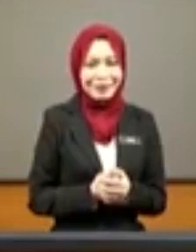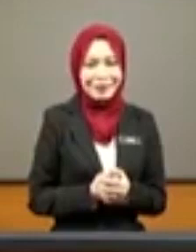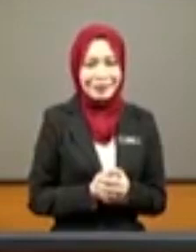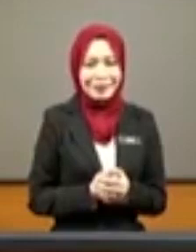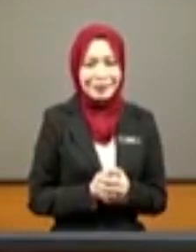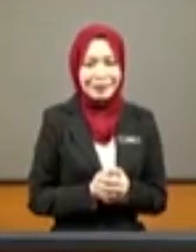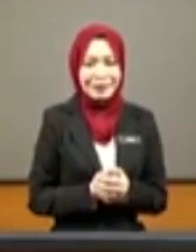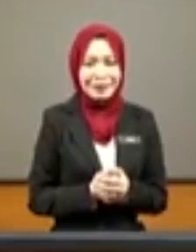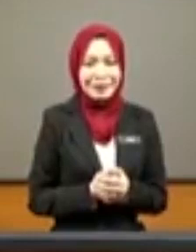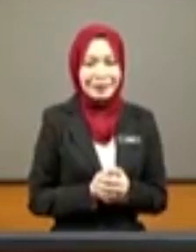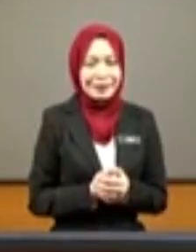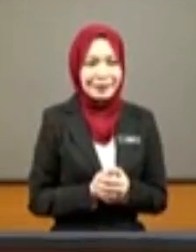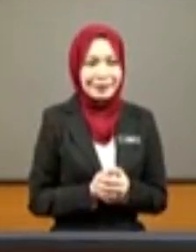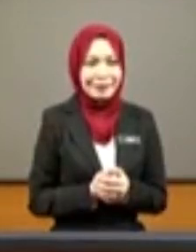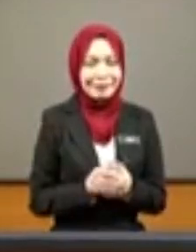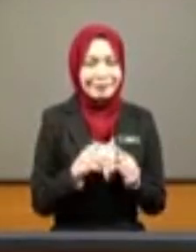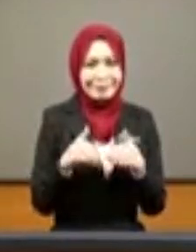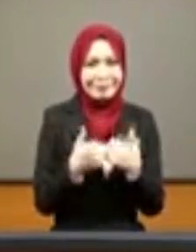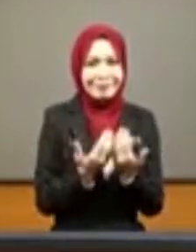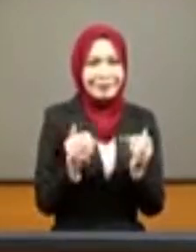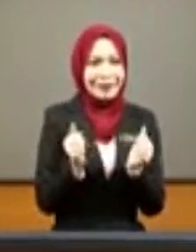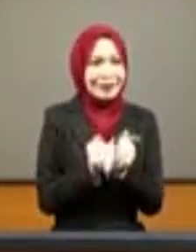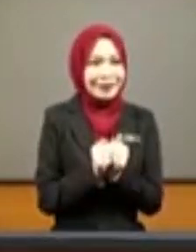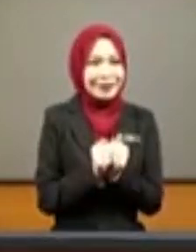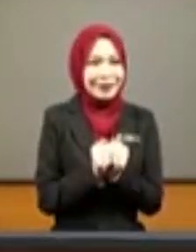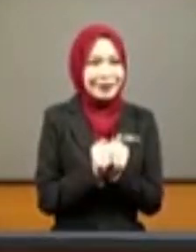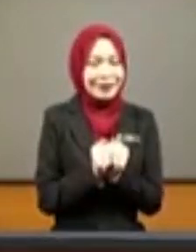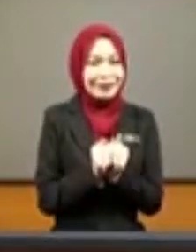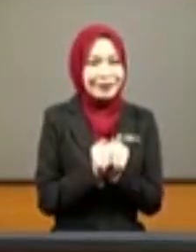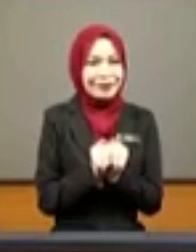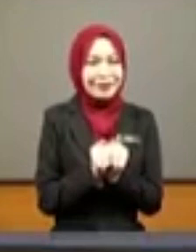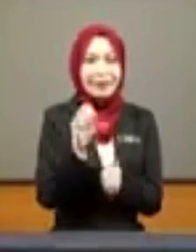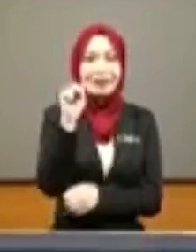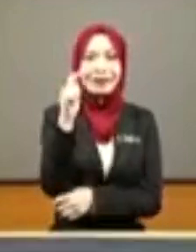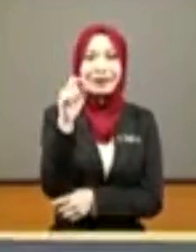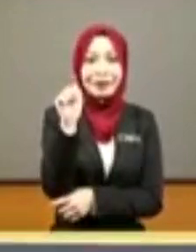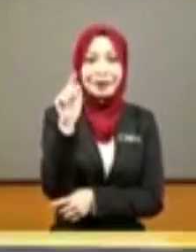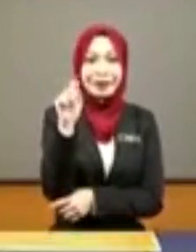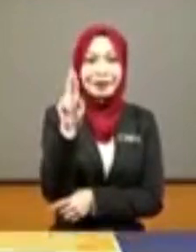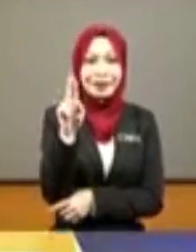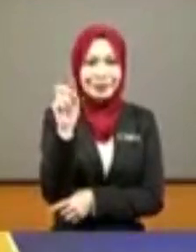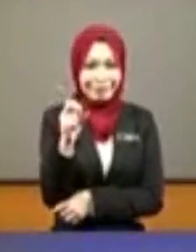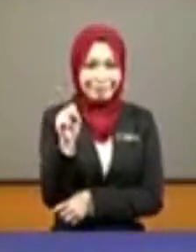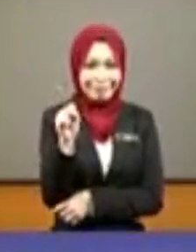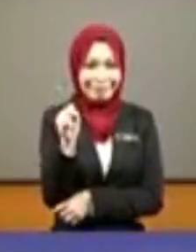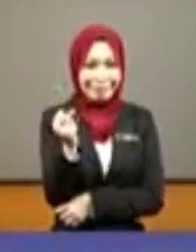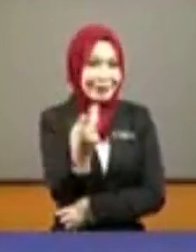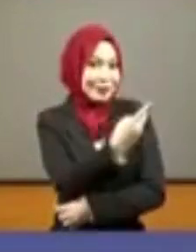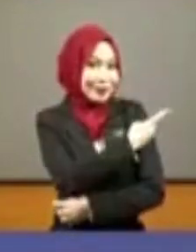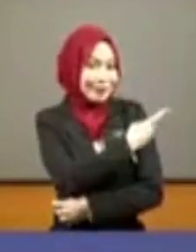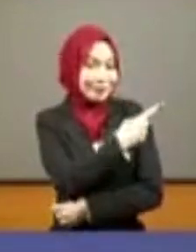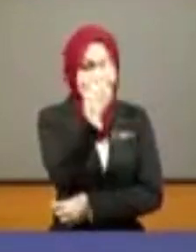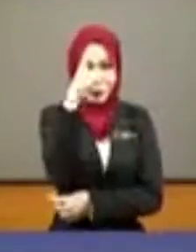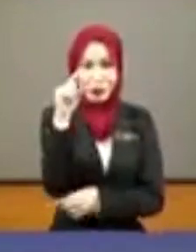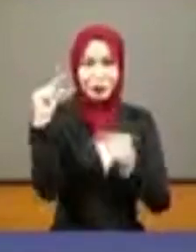Nak tahu status vaksinasi untuk para guru? Okey, status vaksinasi untuk para guru, satu soalan yang cukup baik.